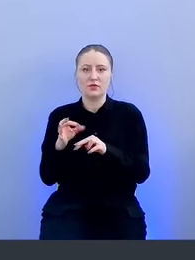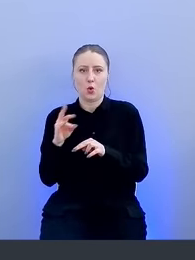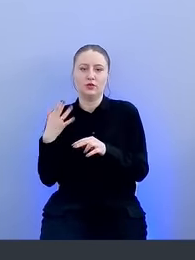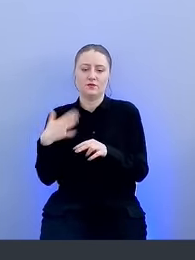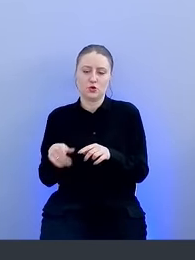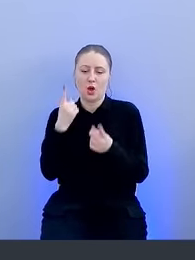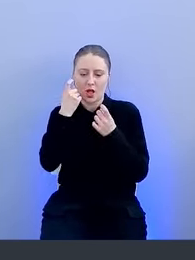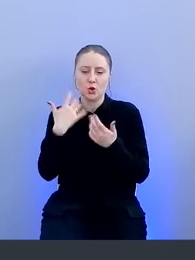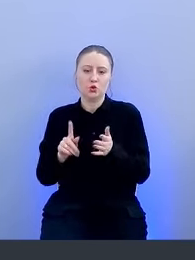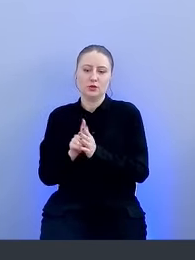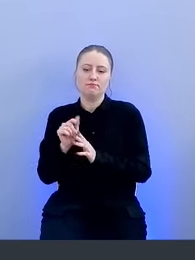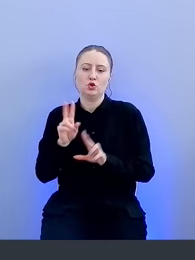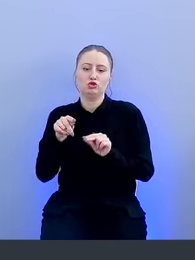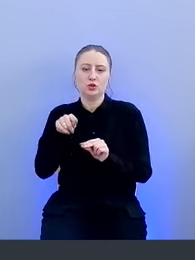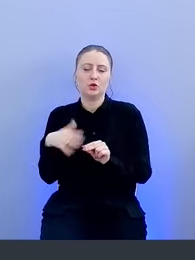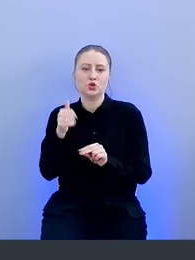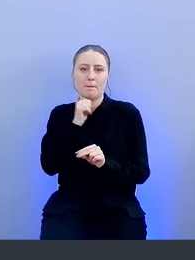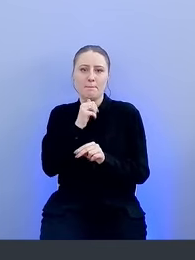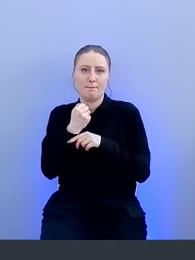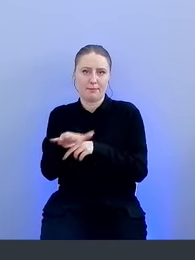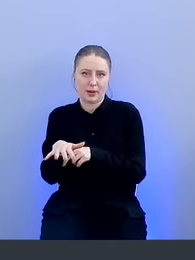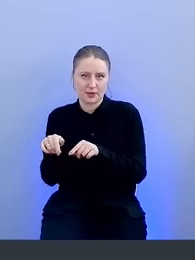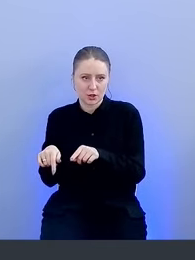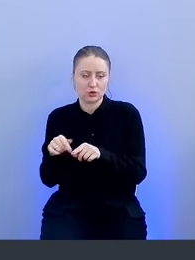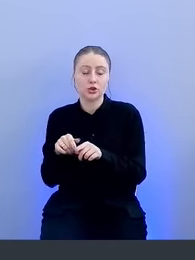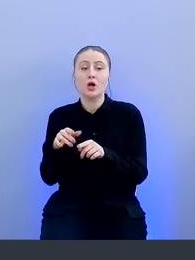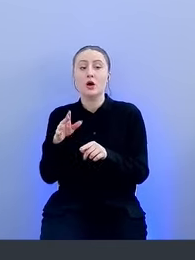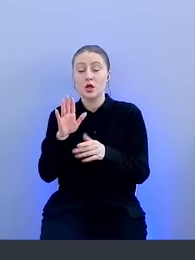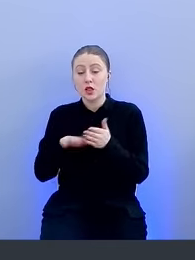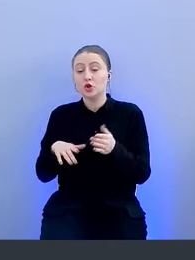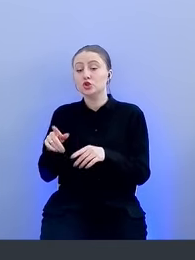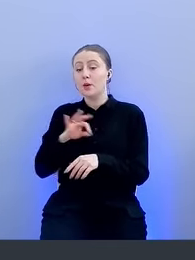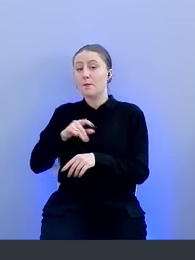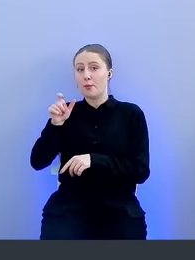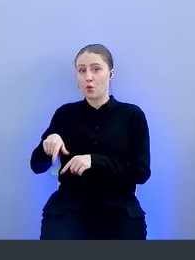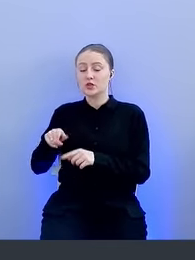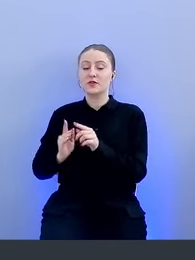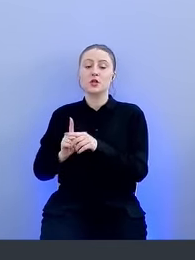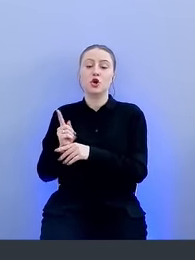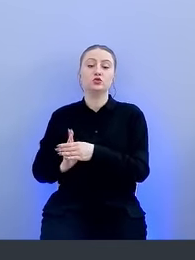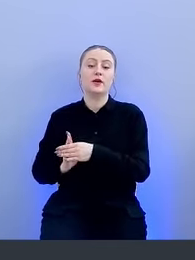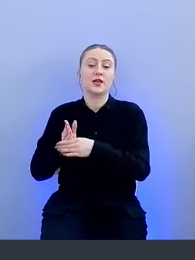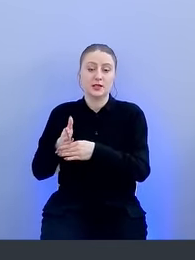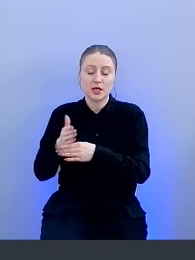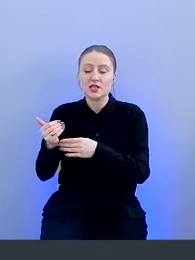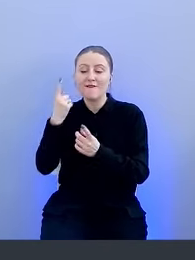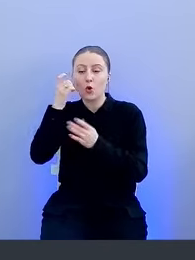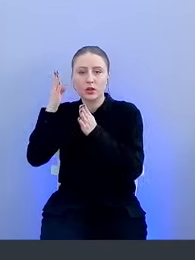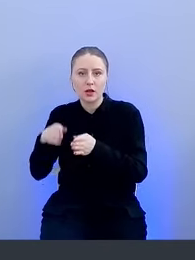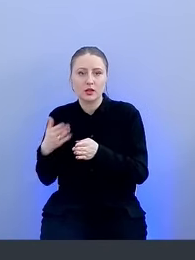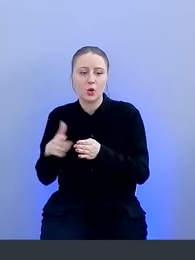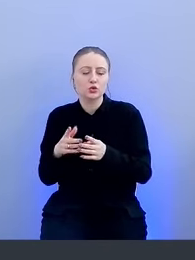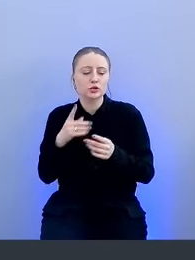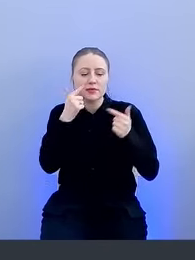пользователя. Пользователь идет авторизоваться. Его данные сверяются на наличие в горячем хранилище. Если данные